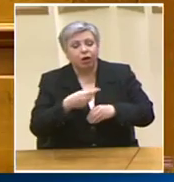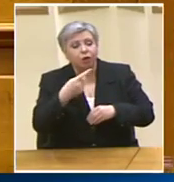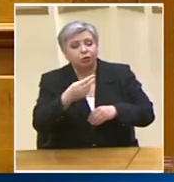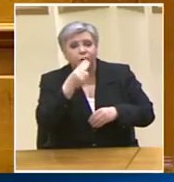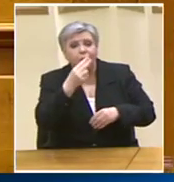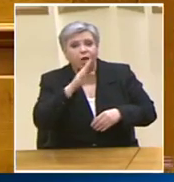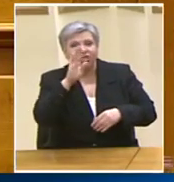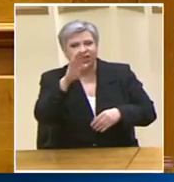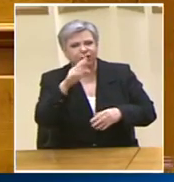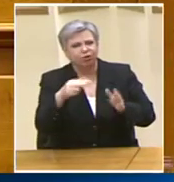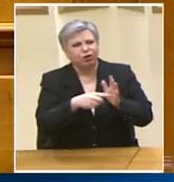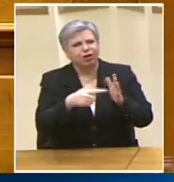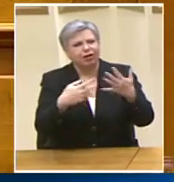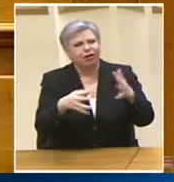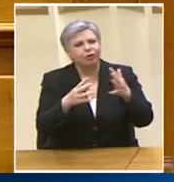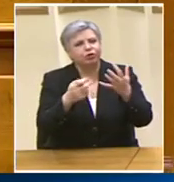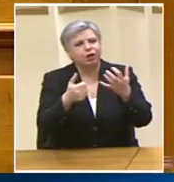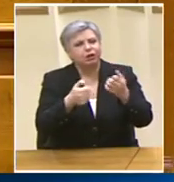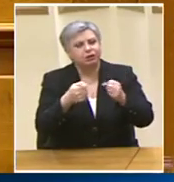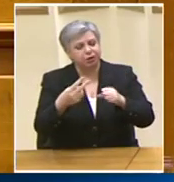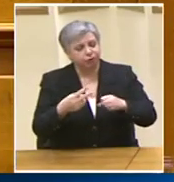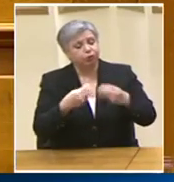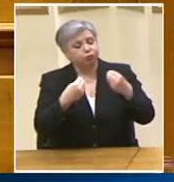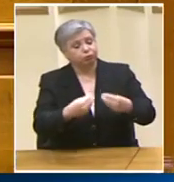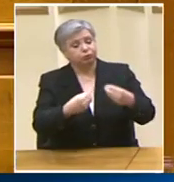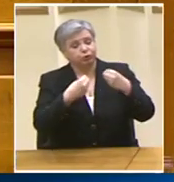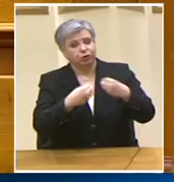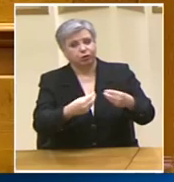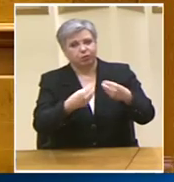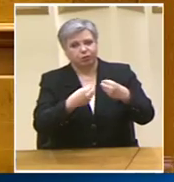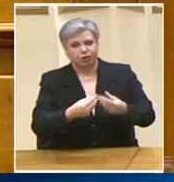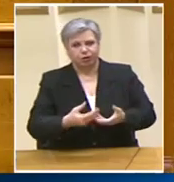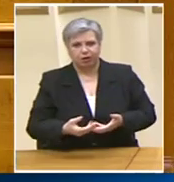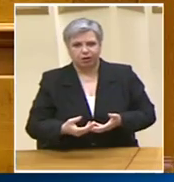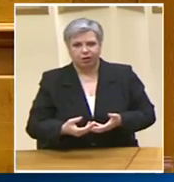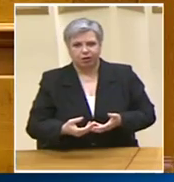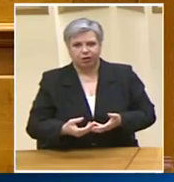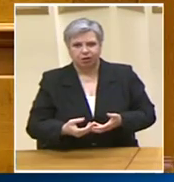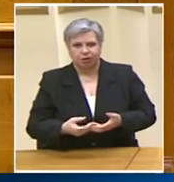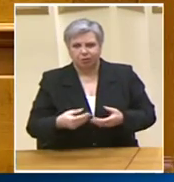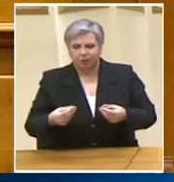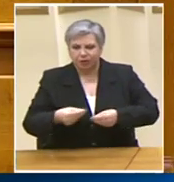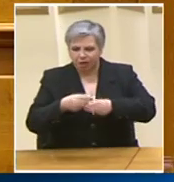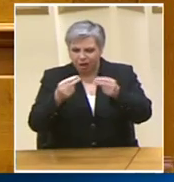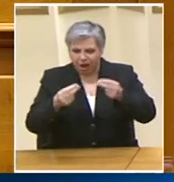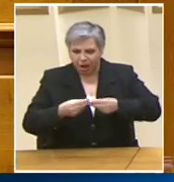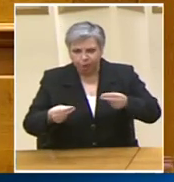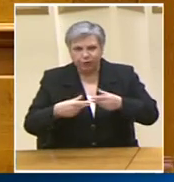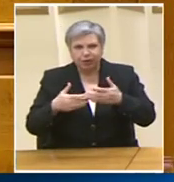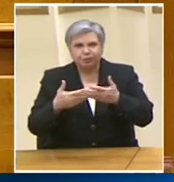Όταν ανεδείχθη το ζήτημα Τον υμνητή της Χούντας Από την κυβέρνηση Οδηγήσατε σε παρέτηση Τον πρόεδρο του ΕΟΤ